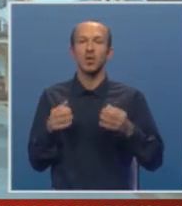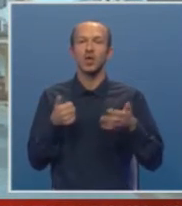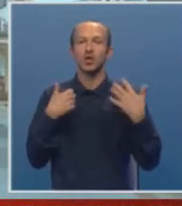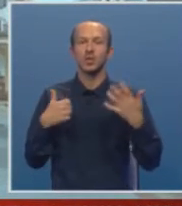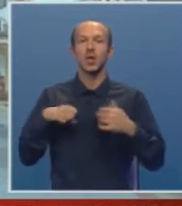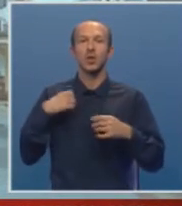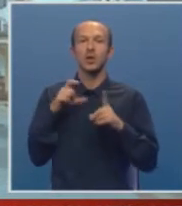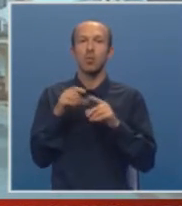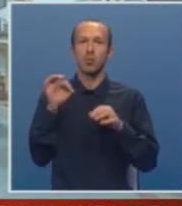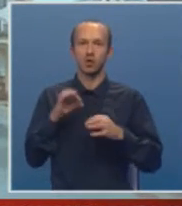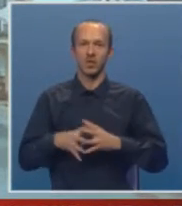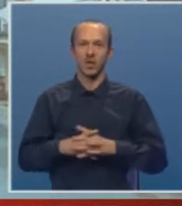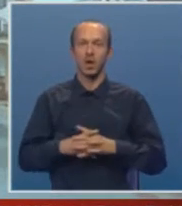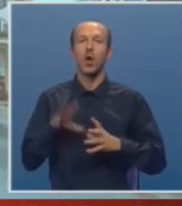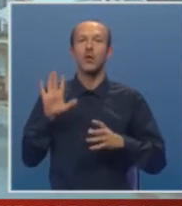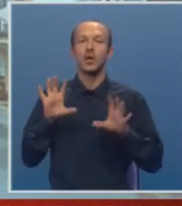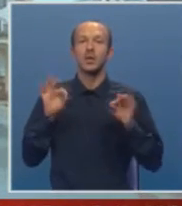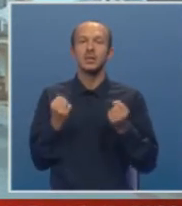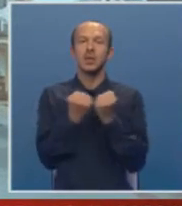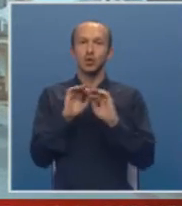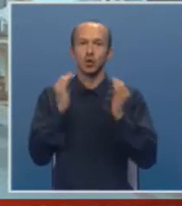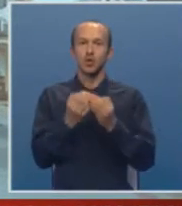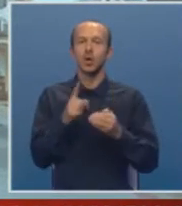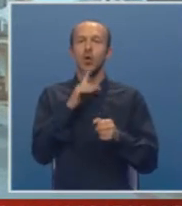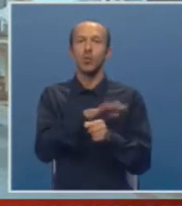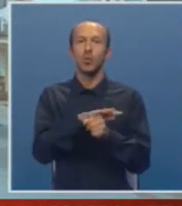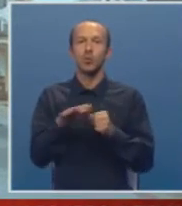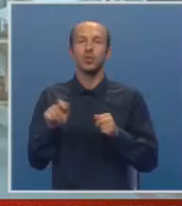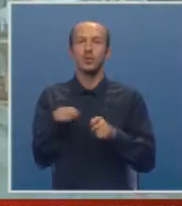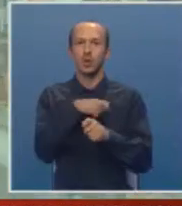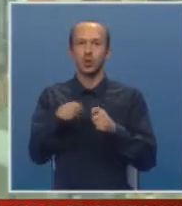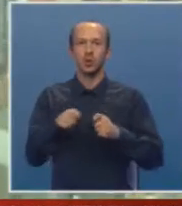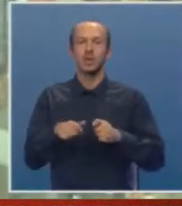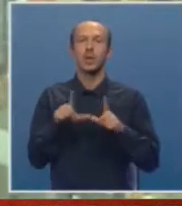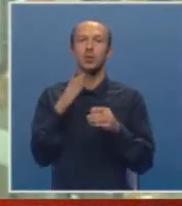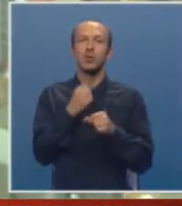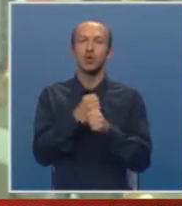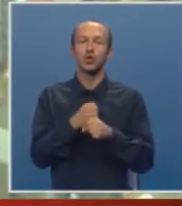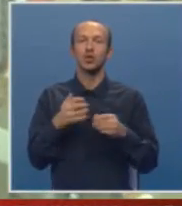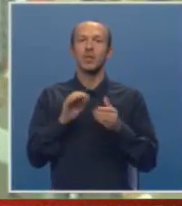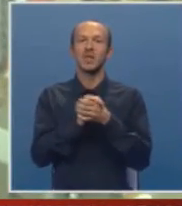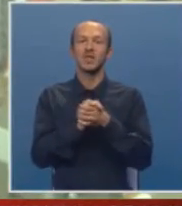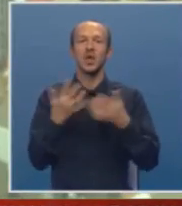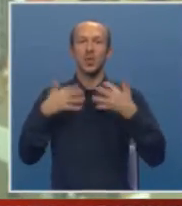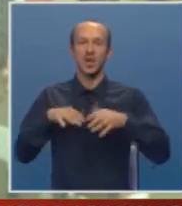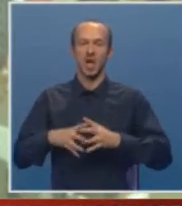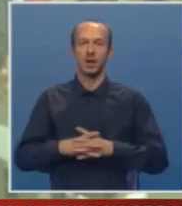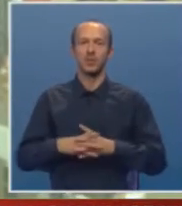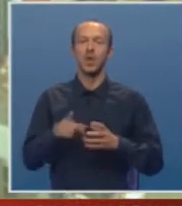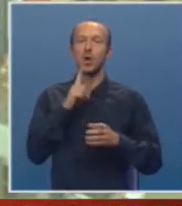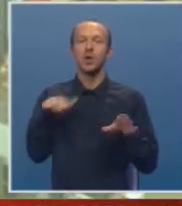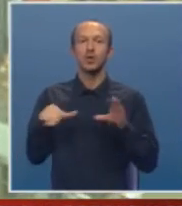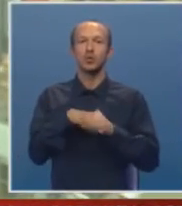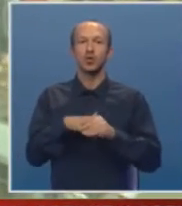60 godina postojanja, ovo je deseta učionica koja je u potpunosti rekonstruisana uz podršku prijateljskih kompanija koje